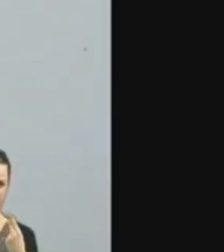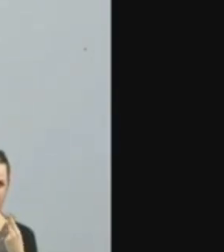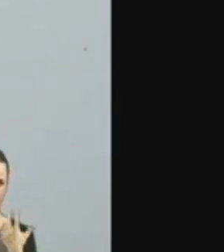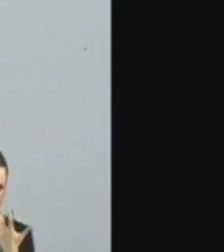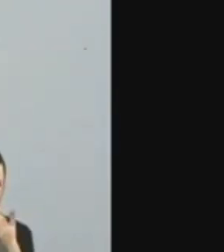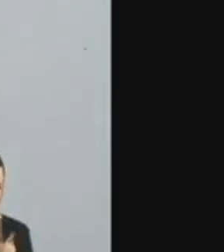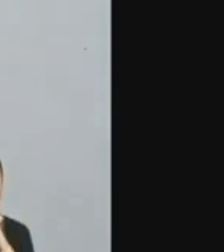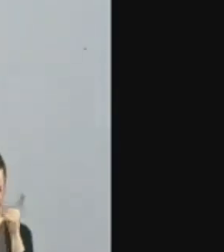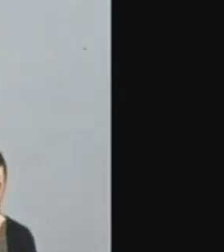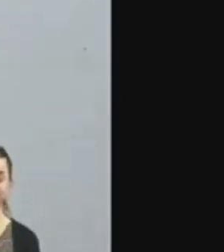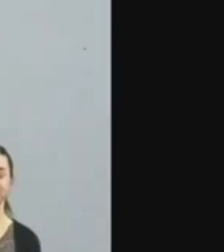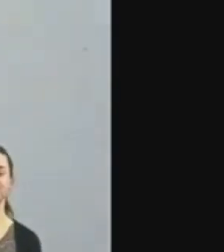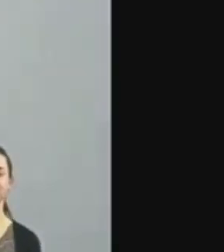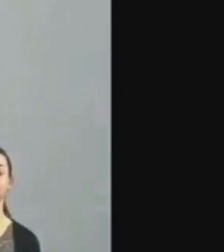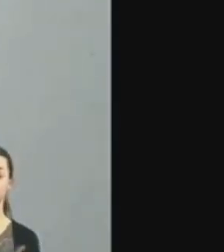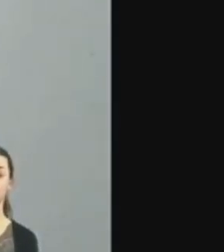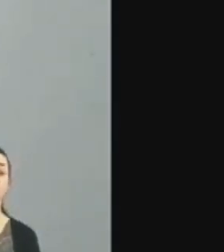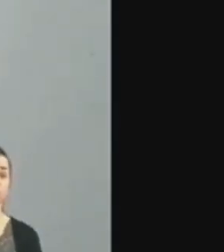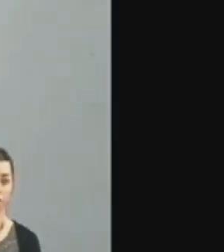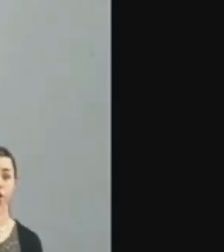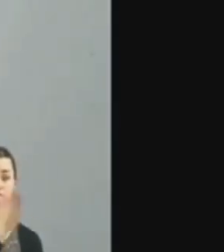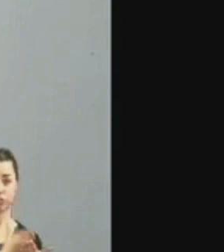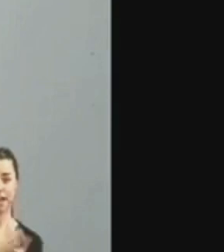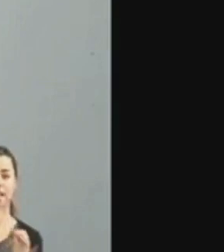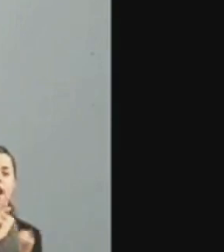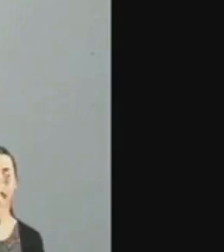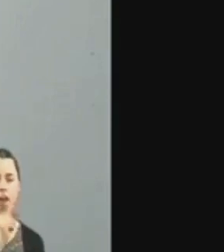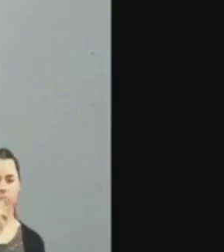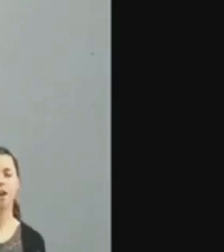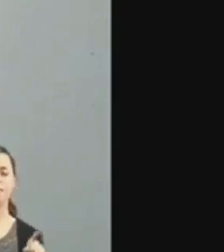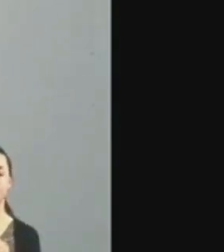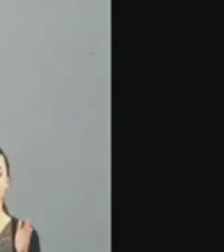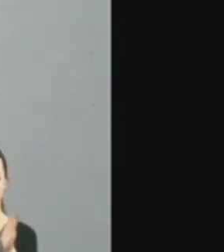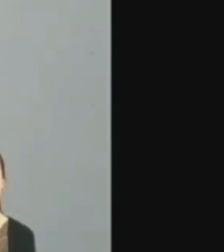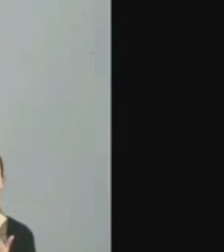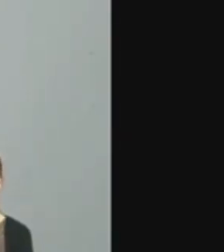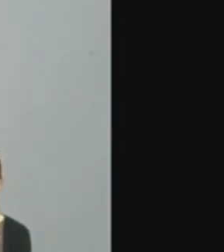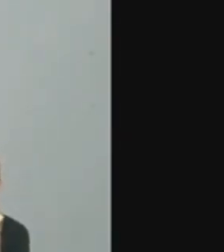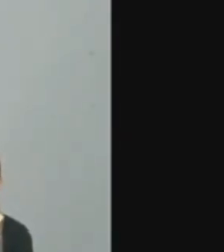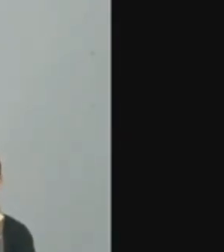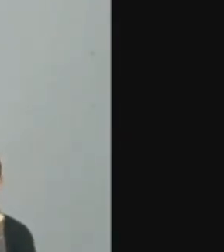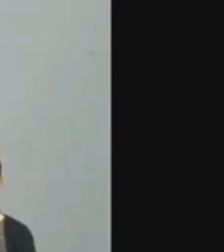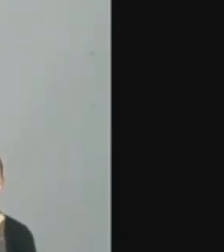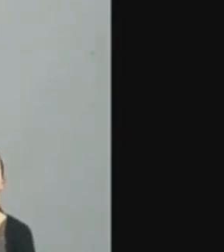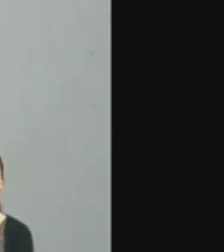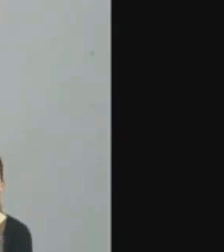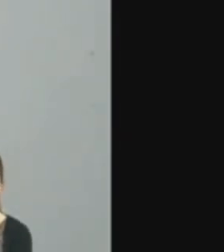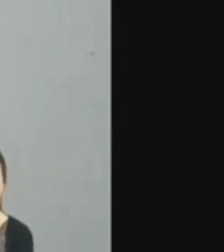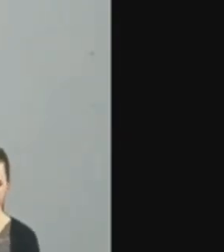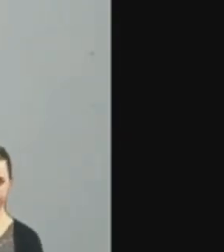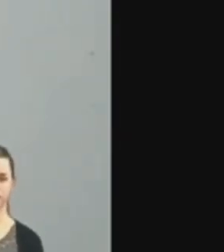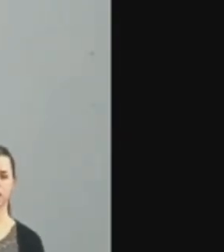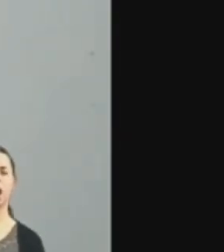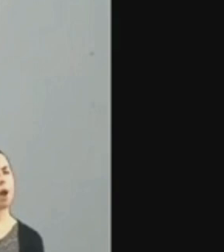hlásky, tak i znak se dá rozdělit na podobné jednotky, kterým říkáme parametry. A co to teda ten parametr je?